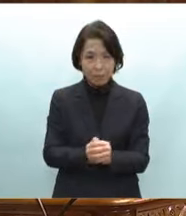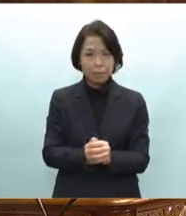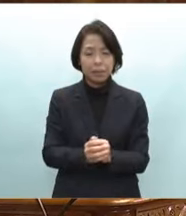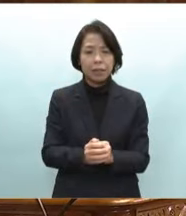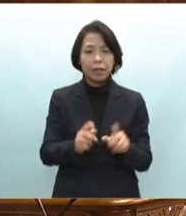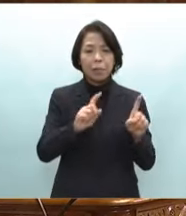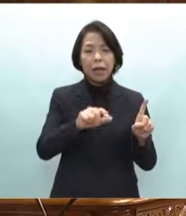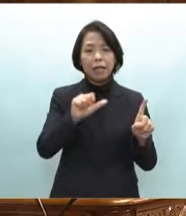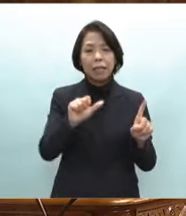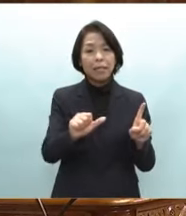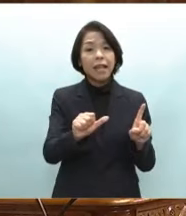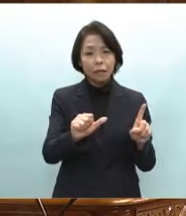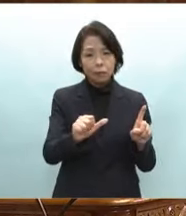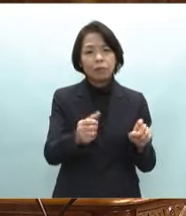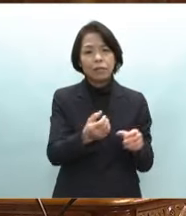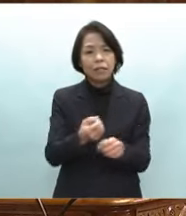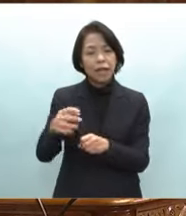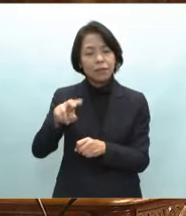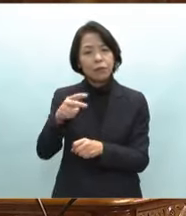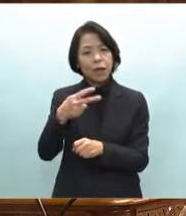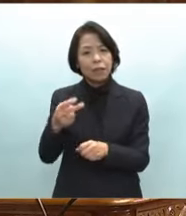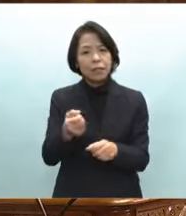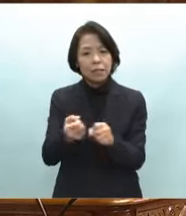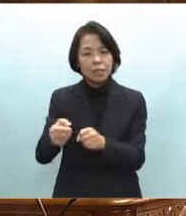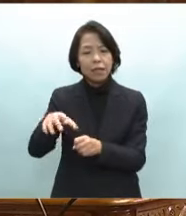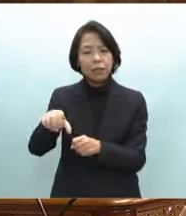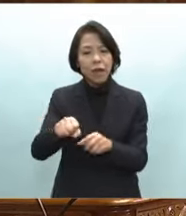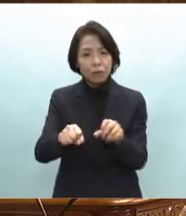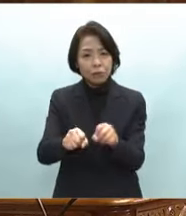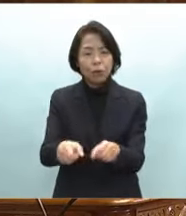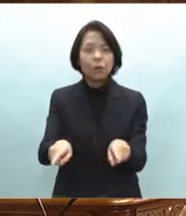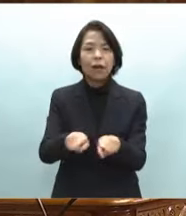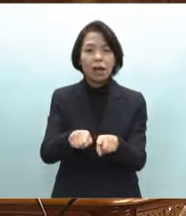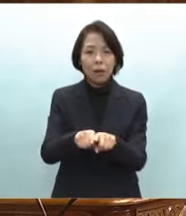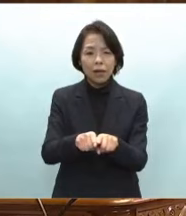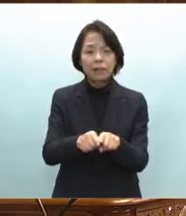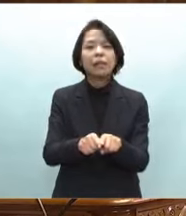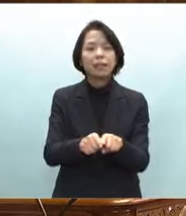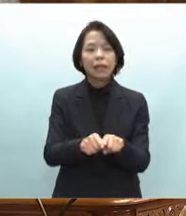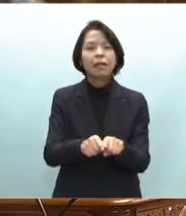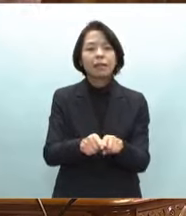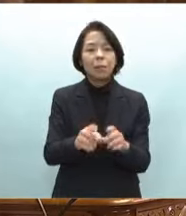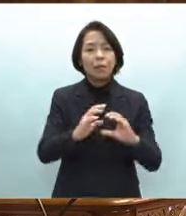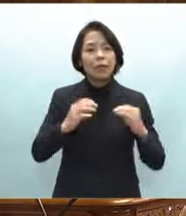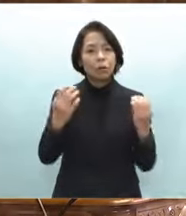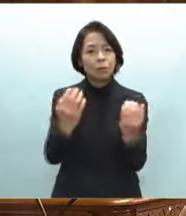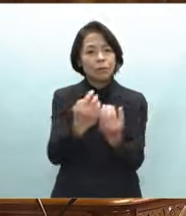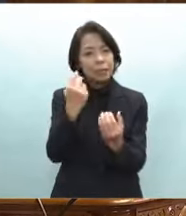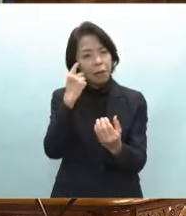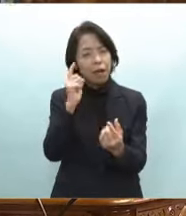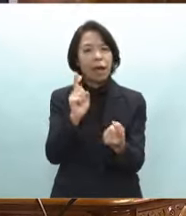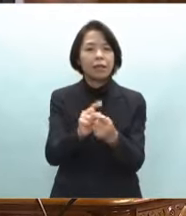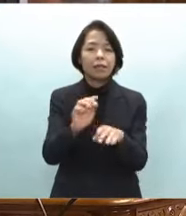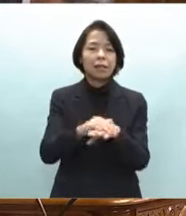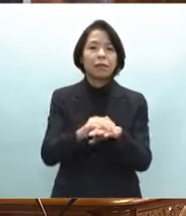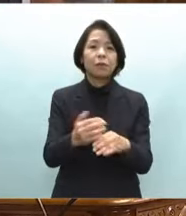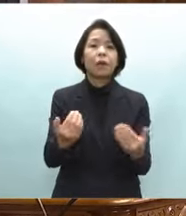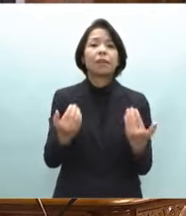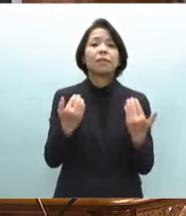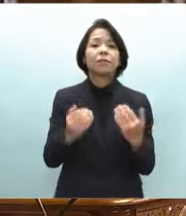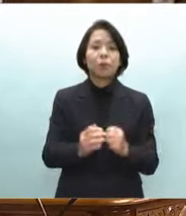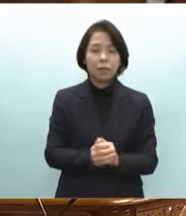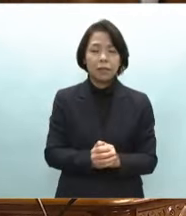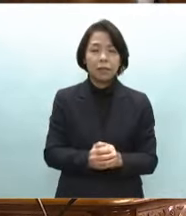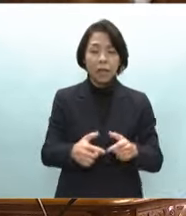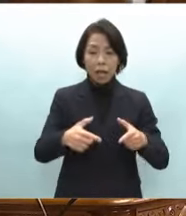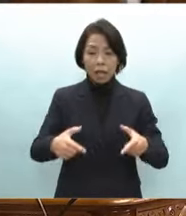5次避難所や二次避難所の積極的な確保と合わせて被災者のコミュニテにも配慮した対応が必要です熊本